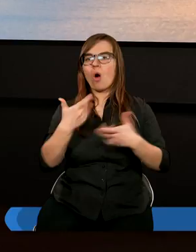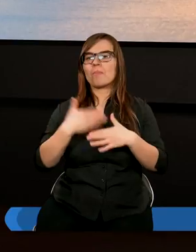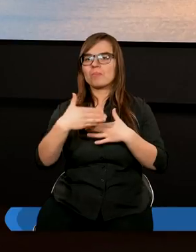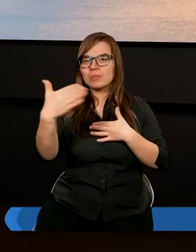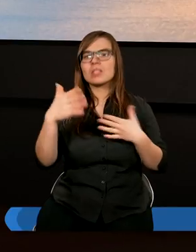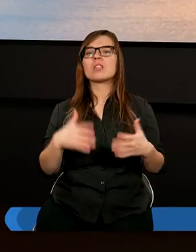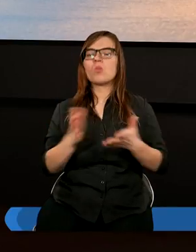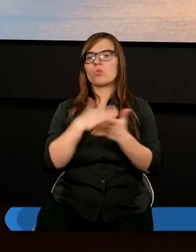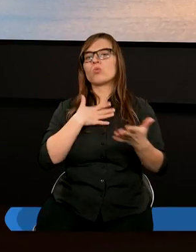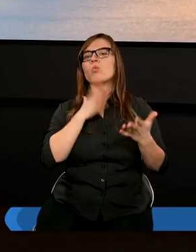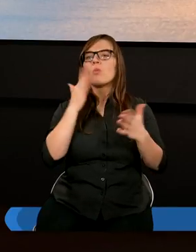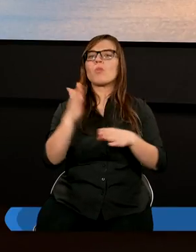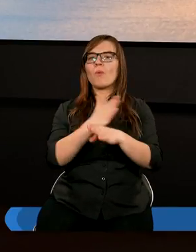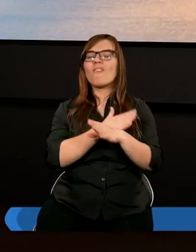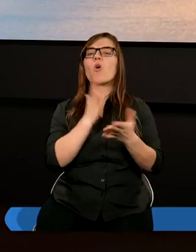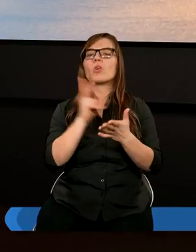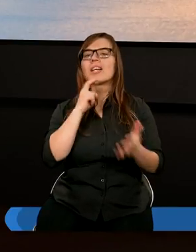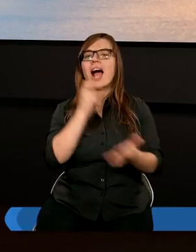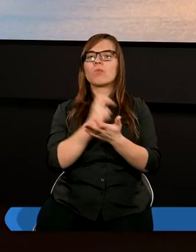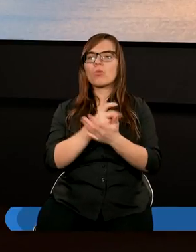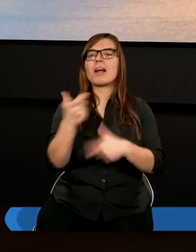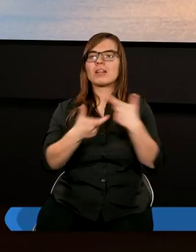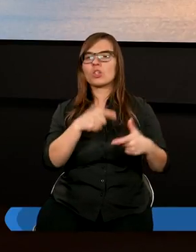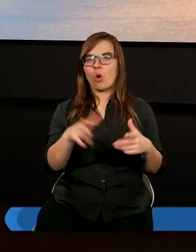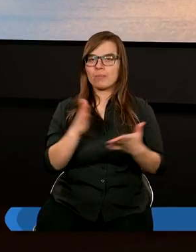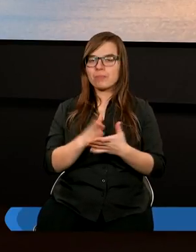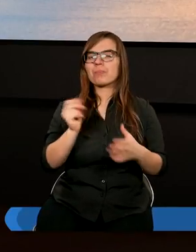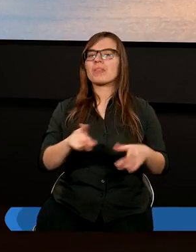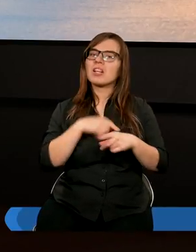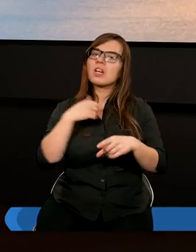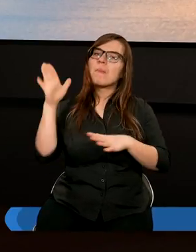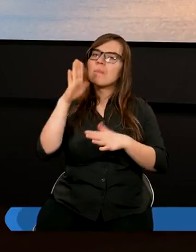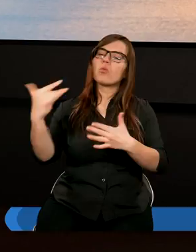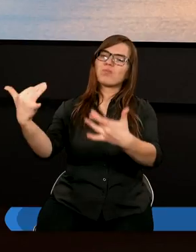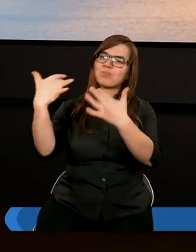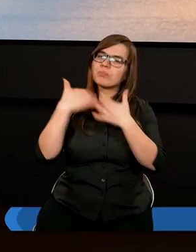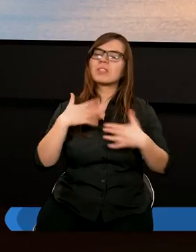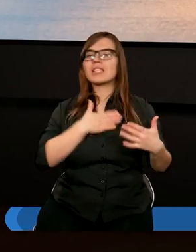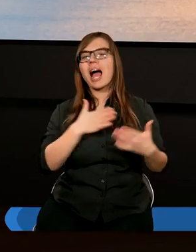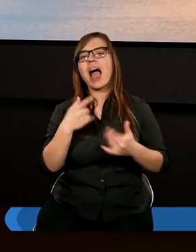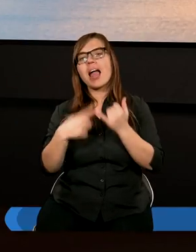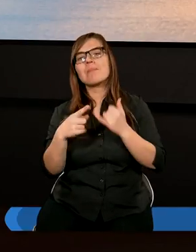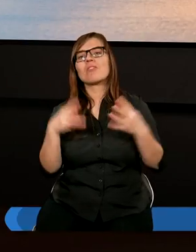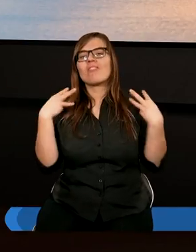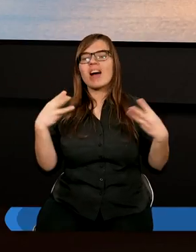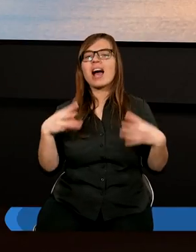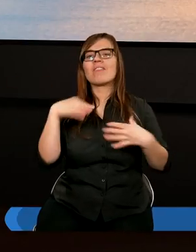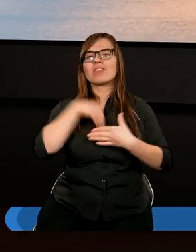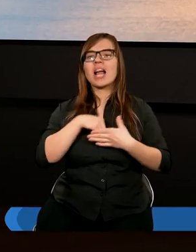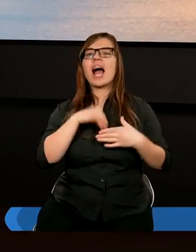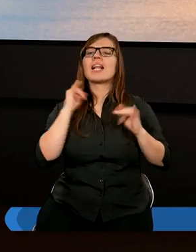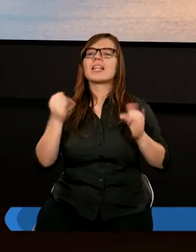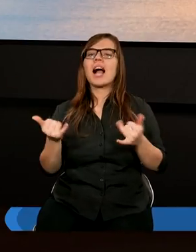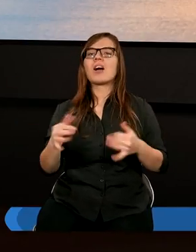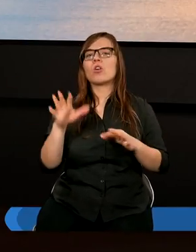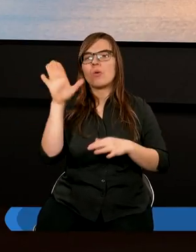niemal machinalnie. I dałby Pan, żeby te różne elementy były również w nas